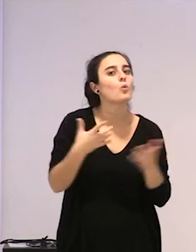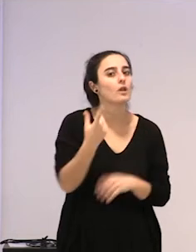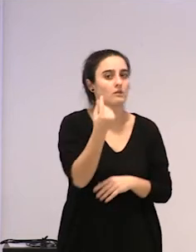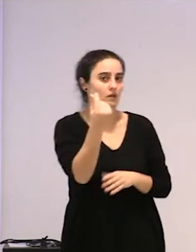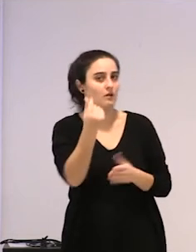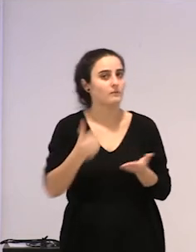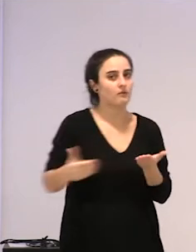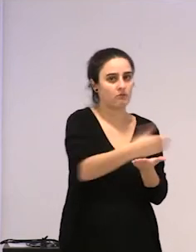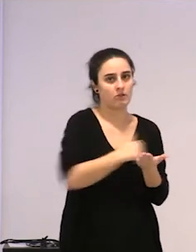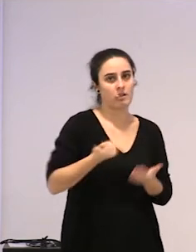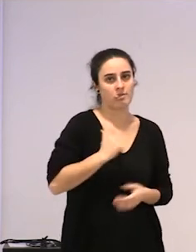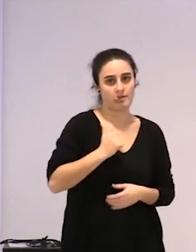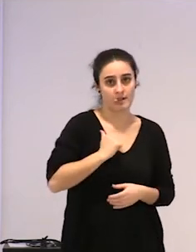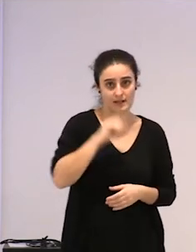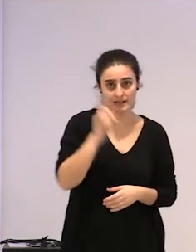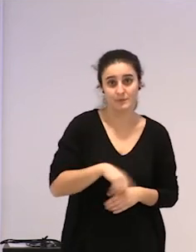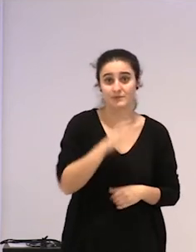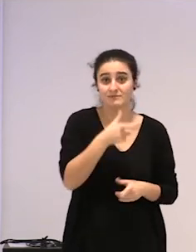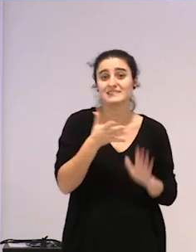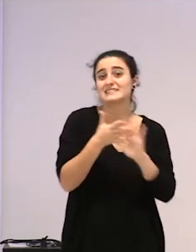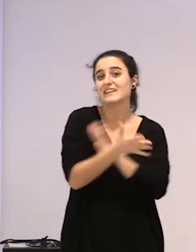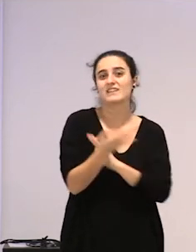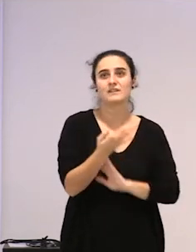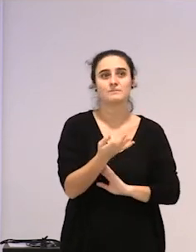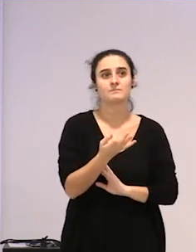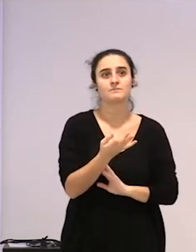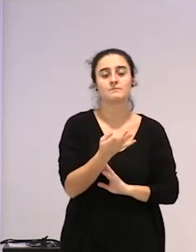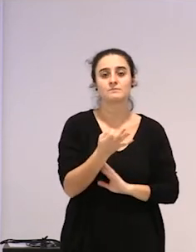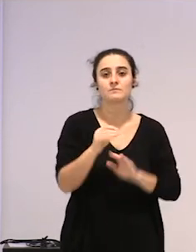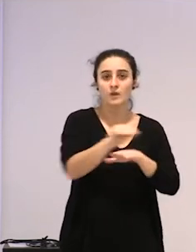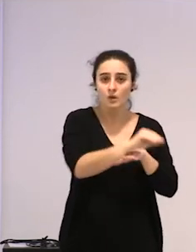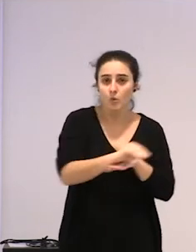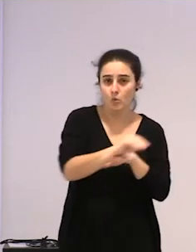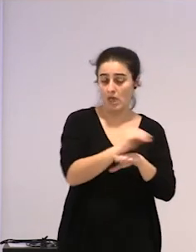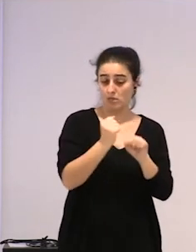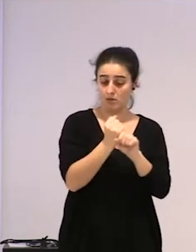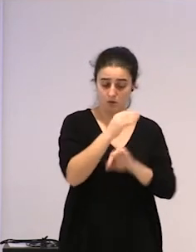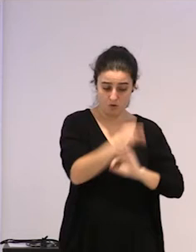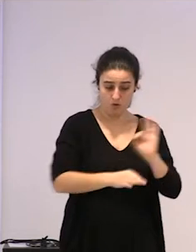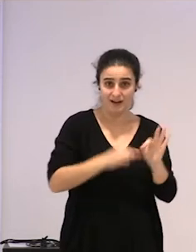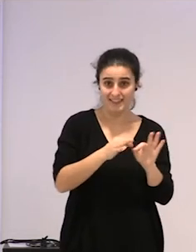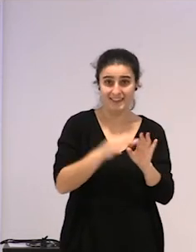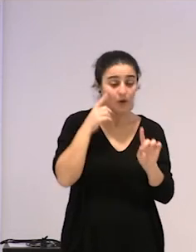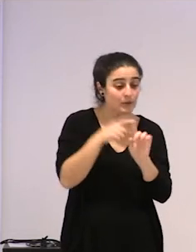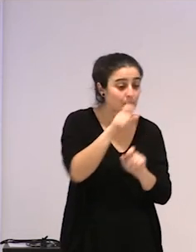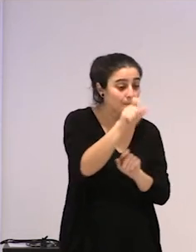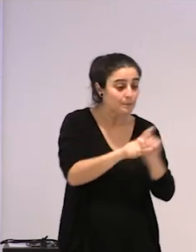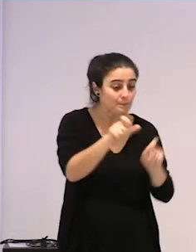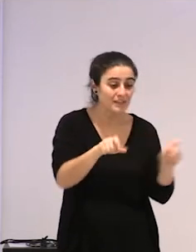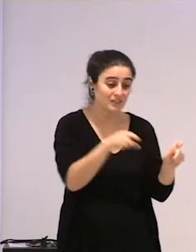ekonomikoaren, eta, honek, suposatzen du, saintzalanak antolatzea, ez, pertsona hoien